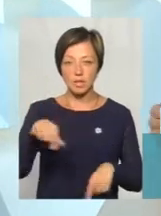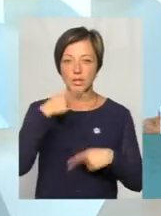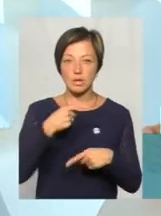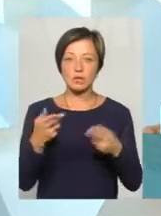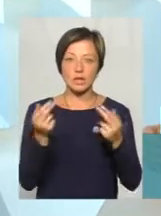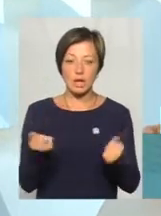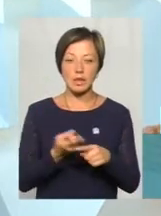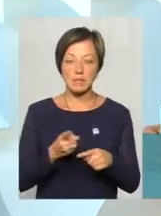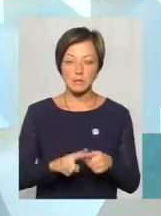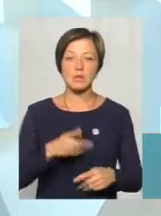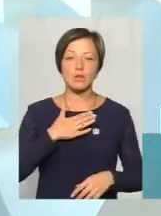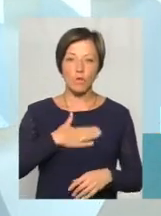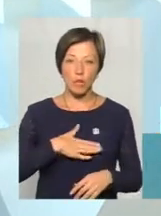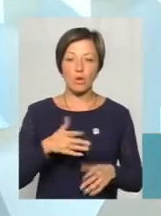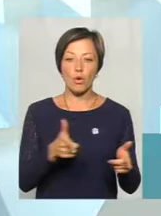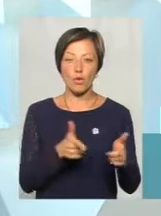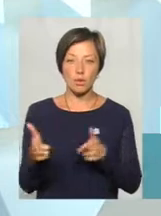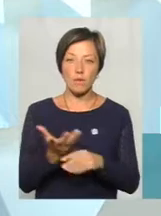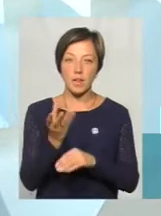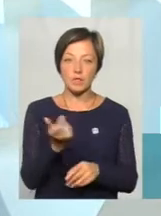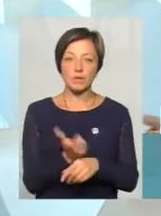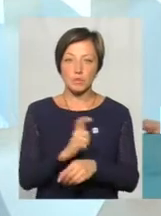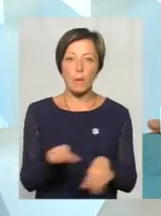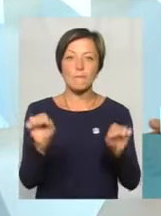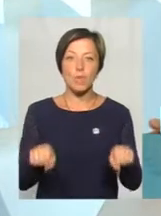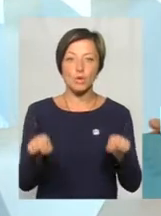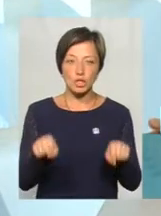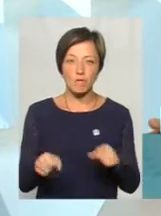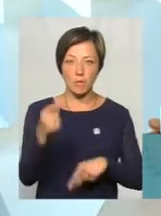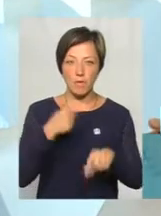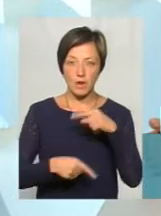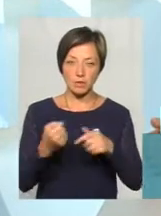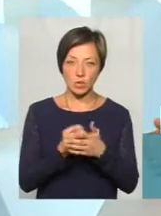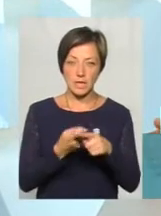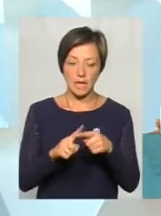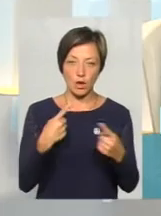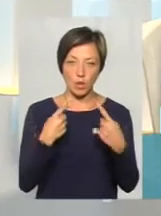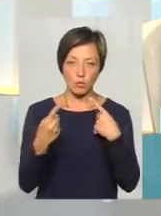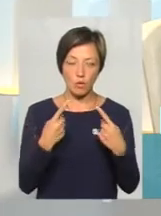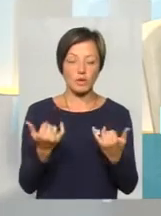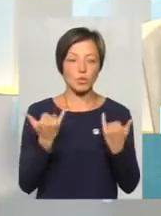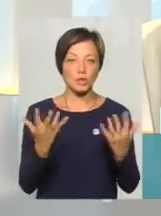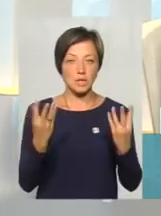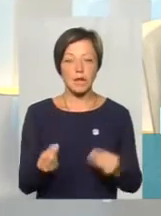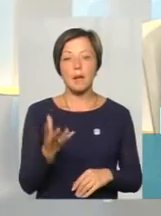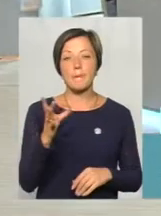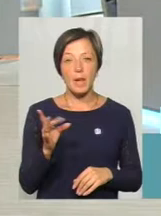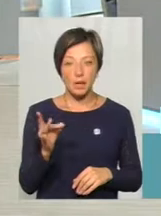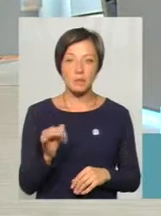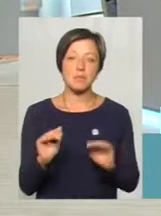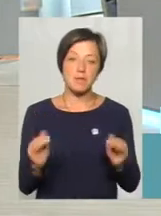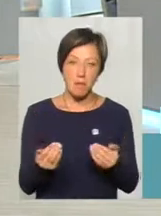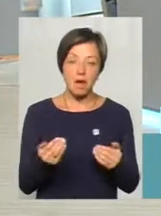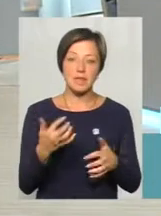ми цим задоволені, ми готові платити більше, ми, можливо, повернемося до цієї розмови. На сьогоднішній день 5 – це хоч і